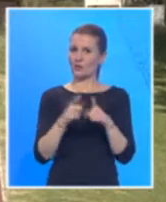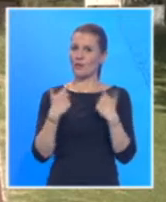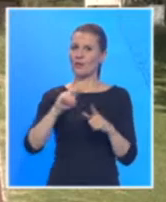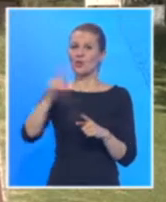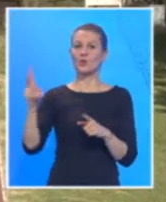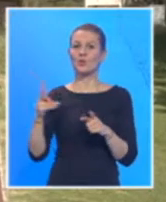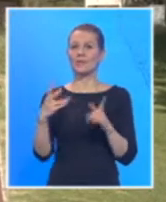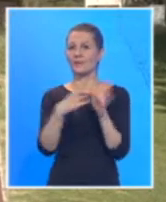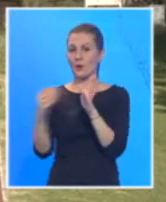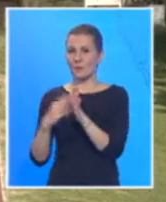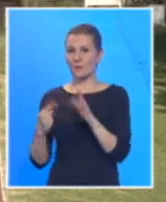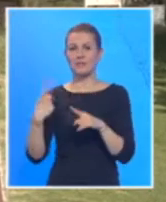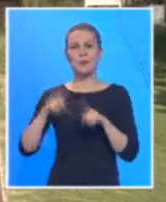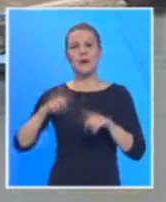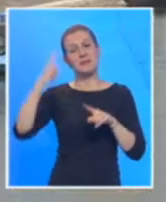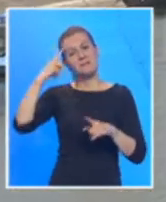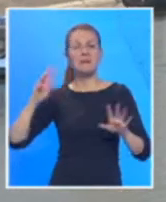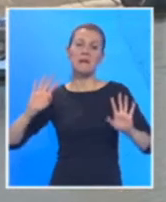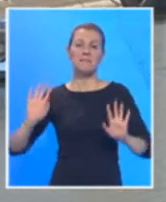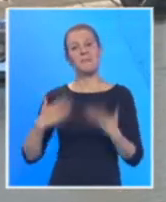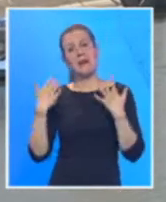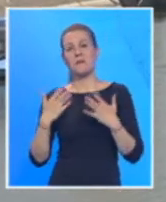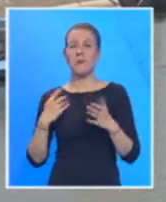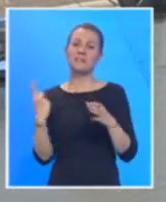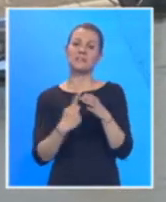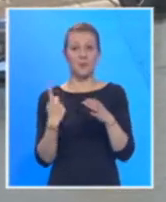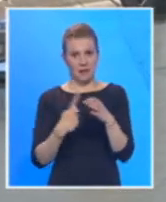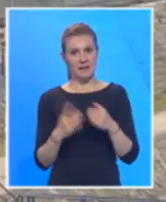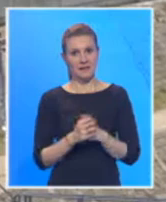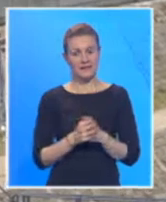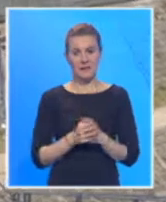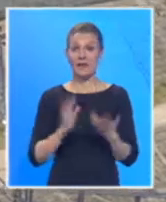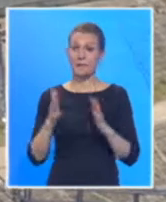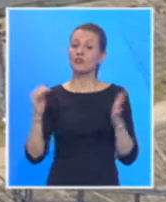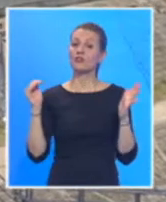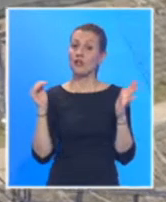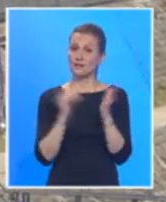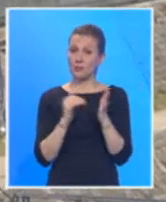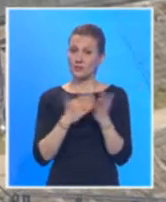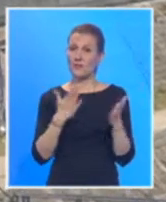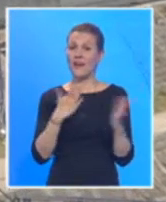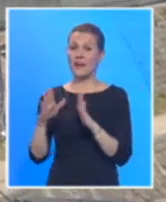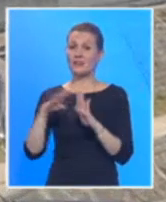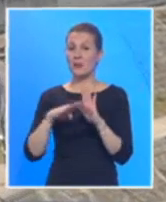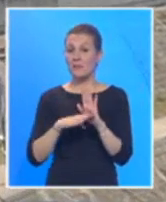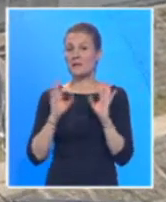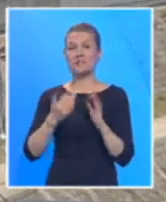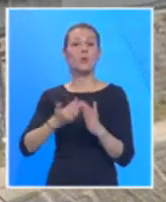pogotovo onima koji su do sada olako shvatali apele o izolaciji. U tom slučaju možda bi i potreba za vanrednim merama pre nestala.